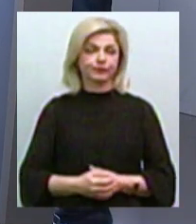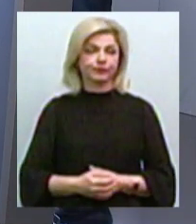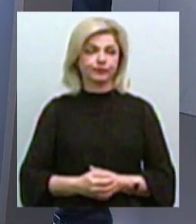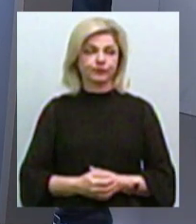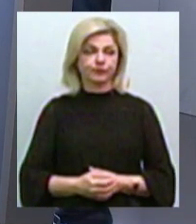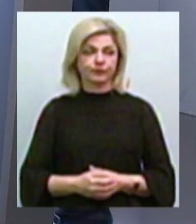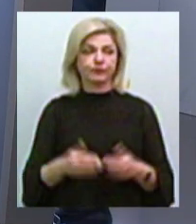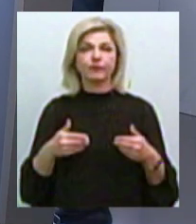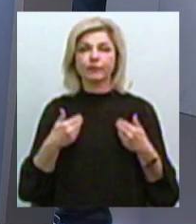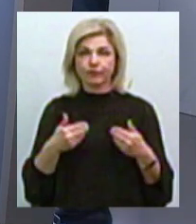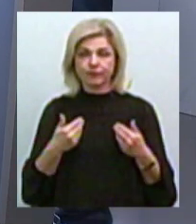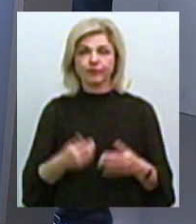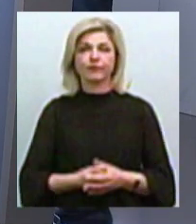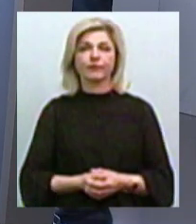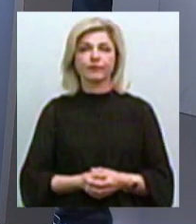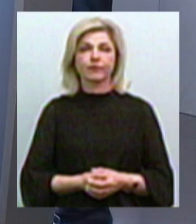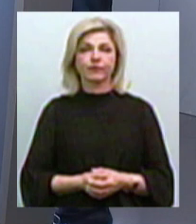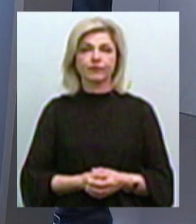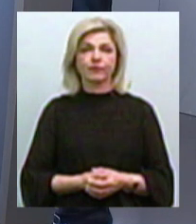ласка. Добрый вечір.